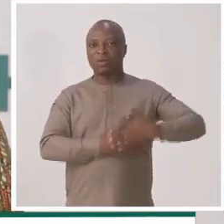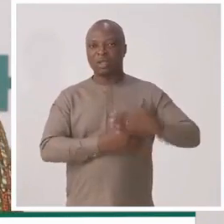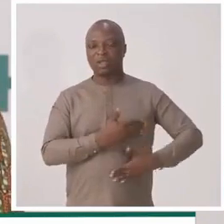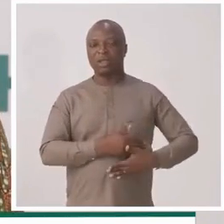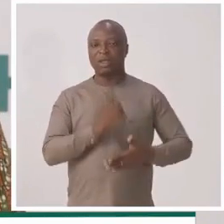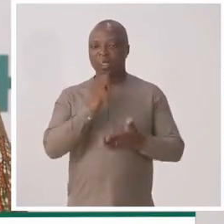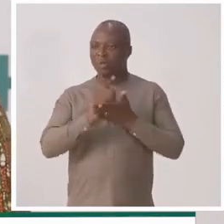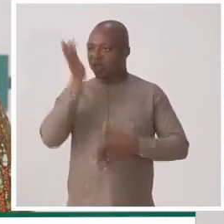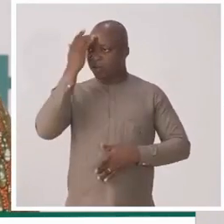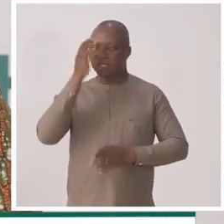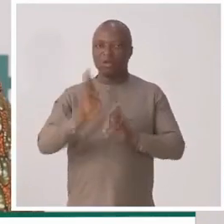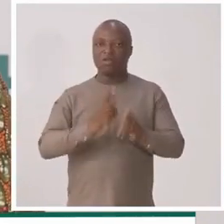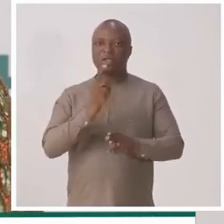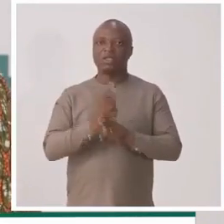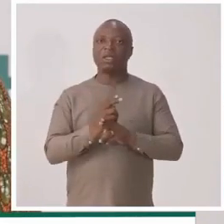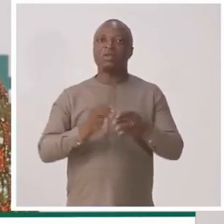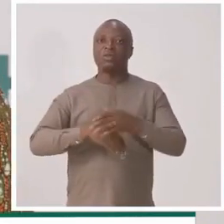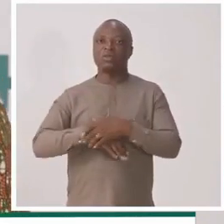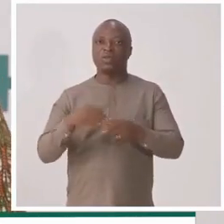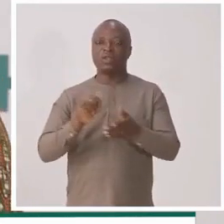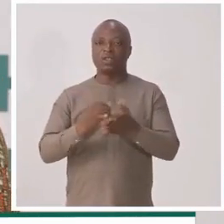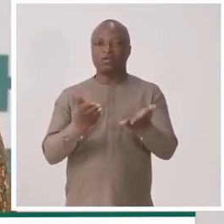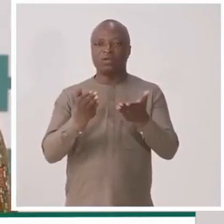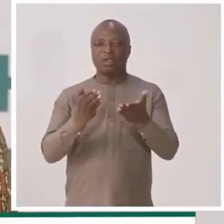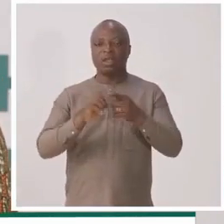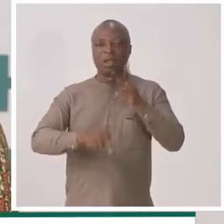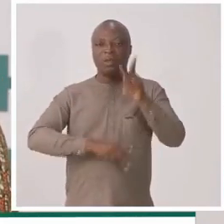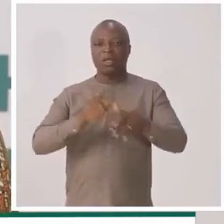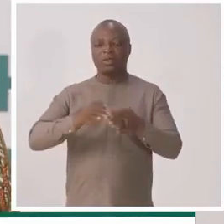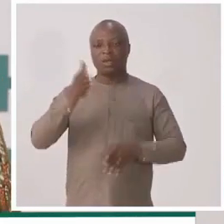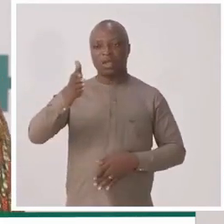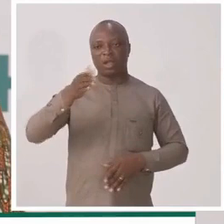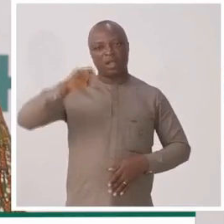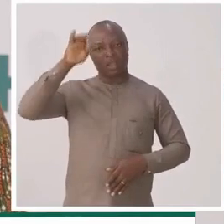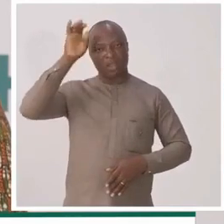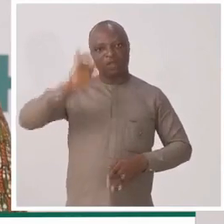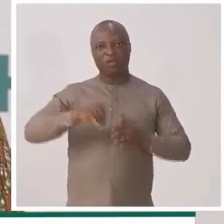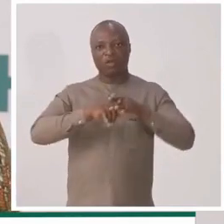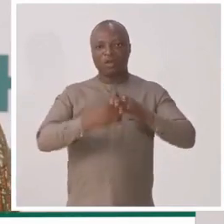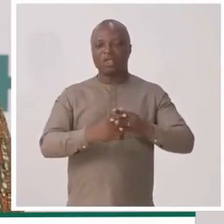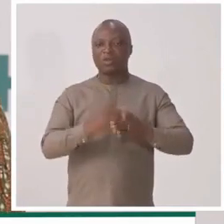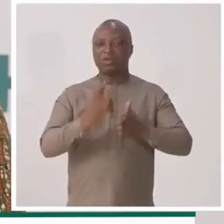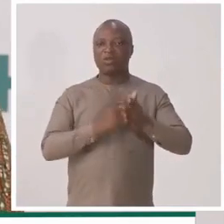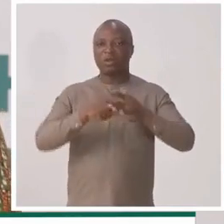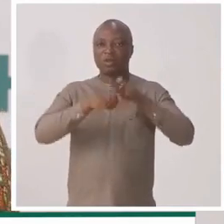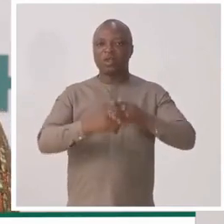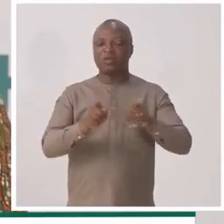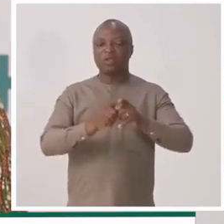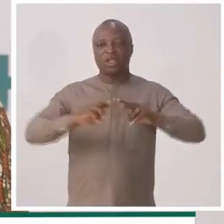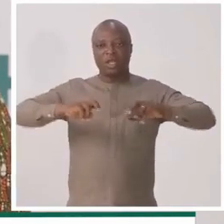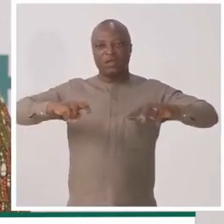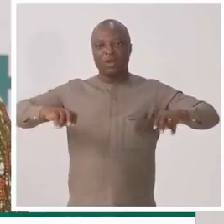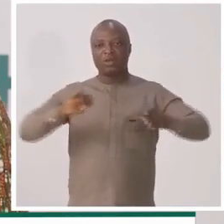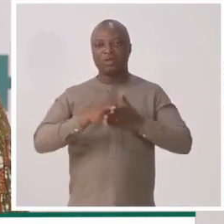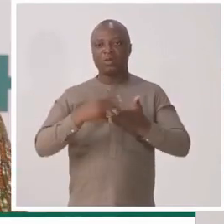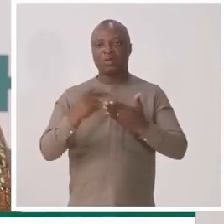Et l'assurance maladie universelle découle directement de cette volonté. À partir de là, il faut commencer. Puis, une fois qu'on a commencé, il faut évaluer le